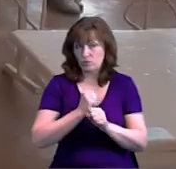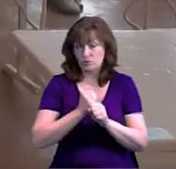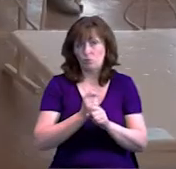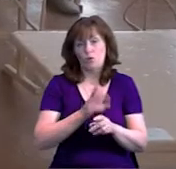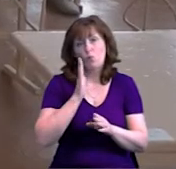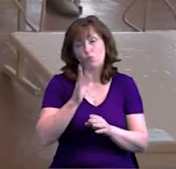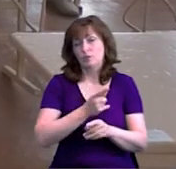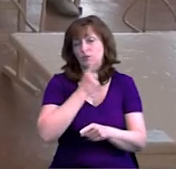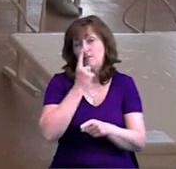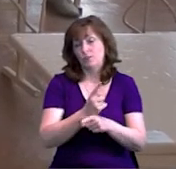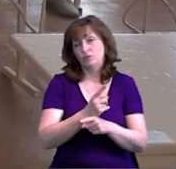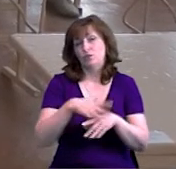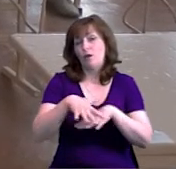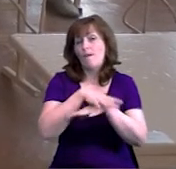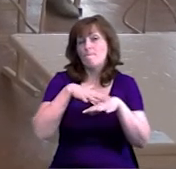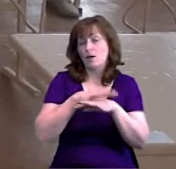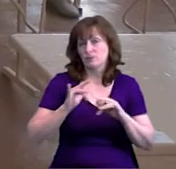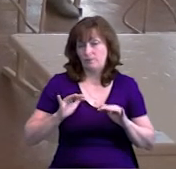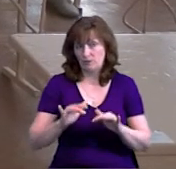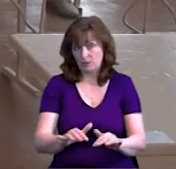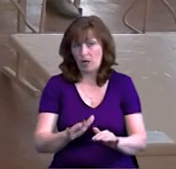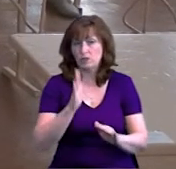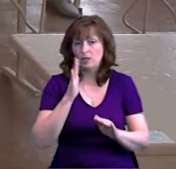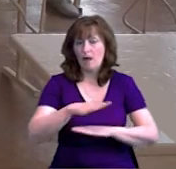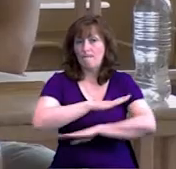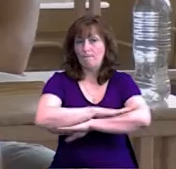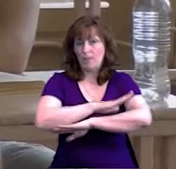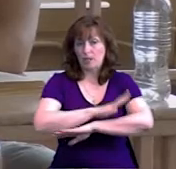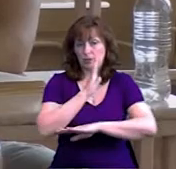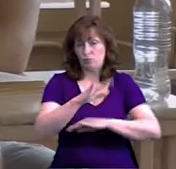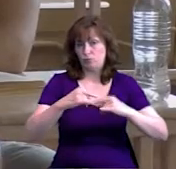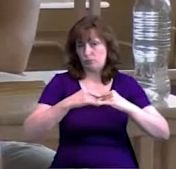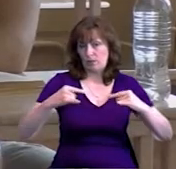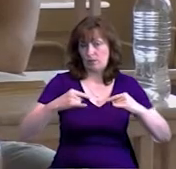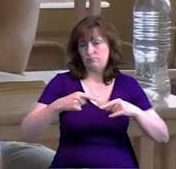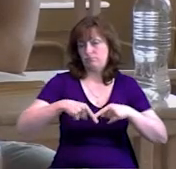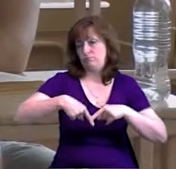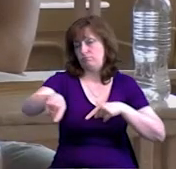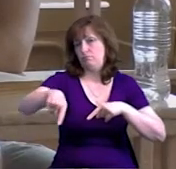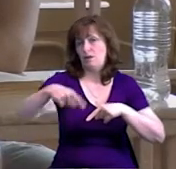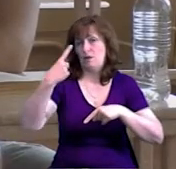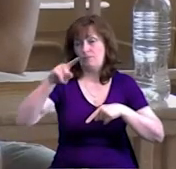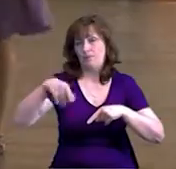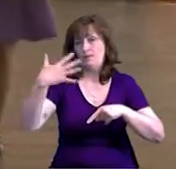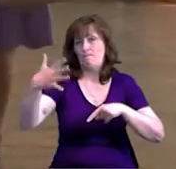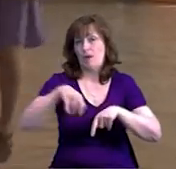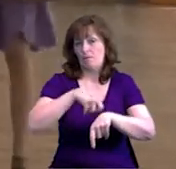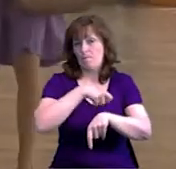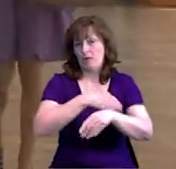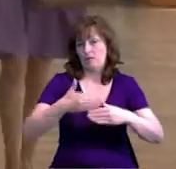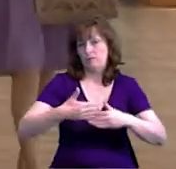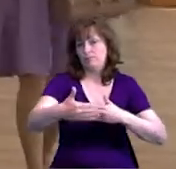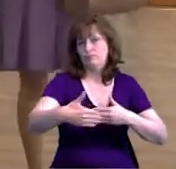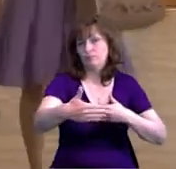заходи, відстань між партами повинна бути 1,2 метри. Не виключають можливості введення або збільшення кількості змін, не